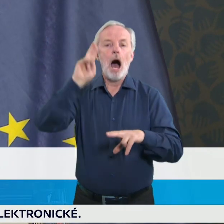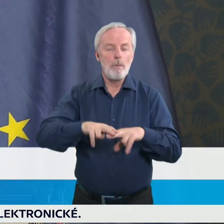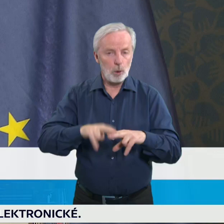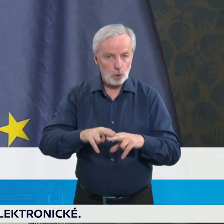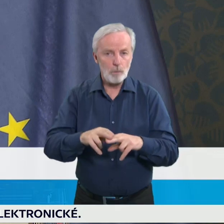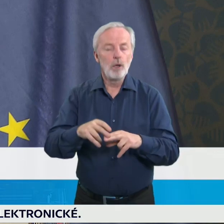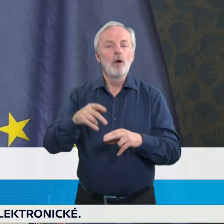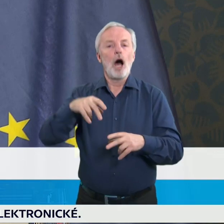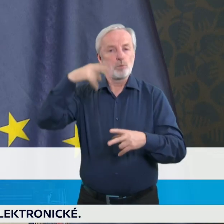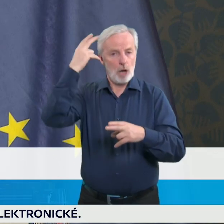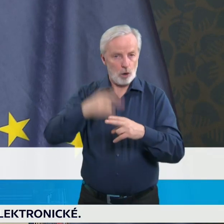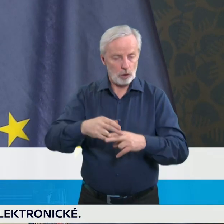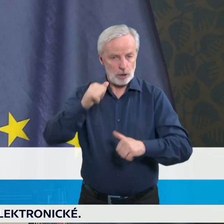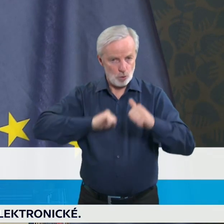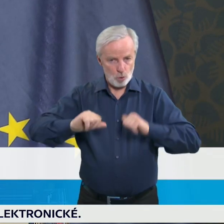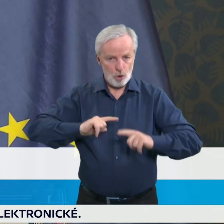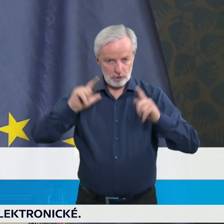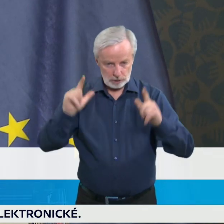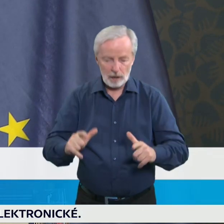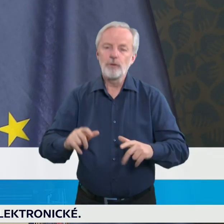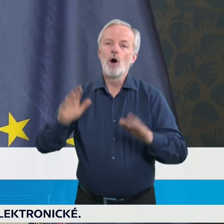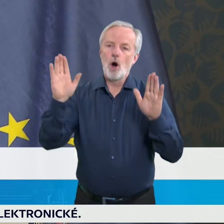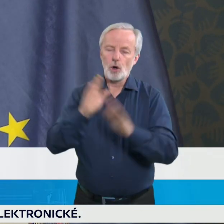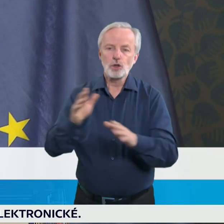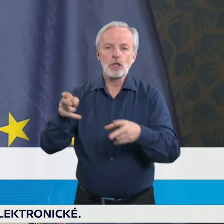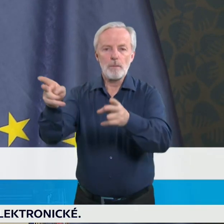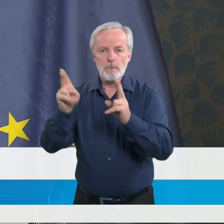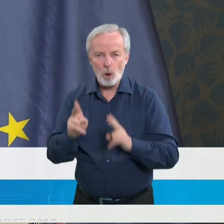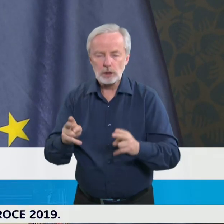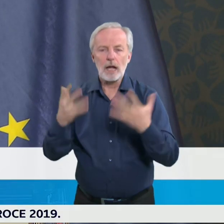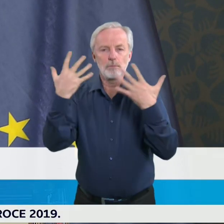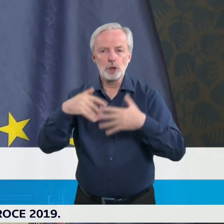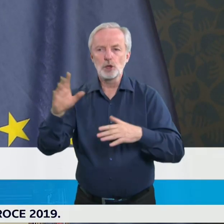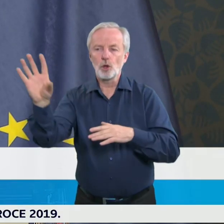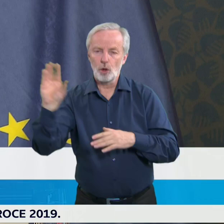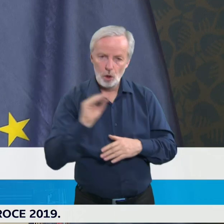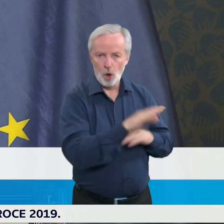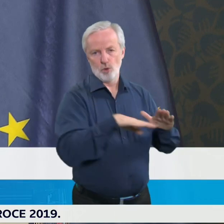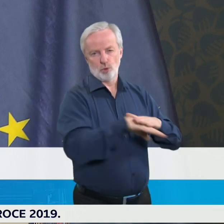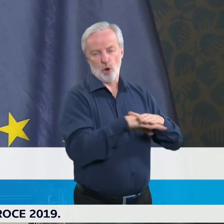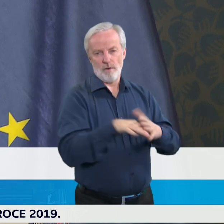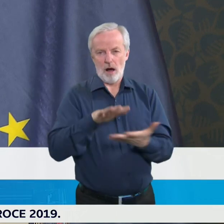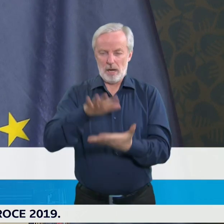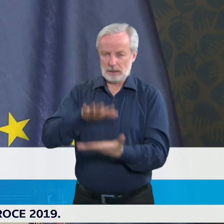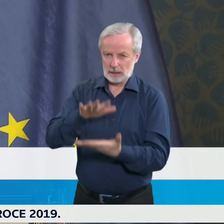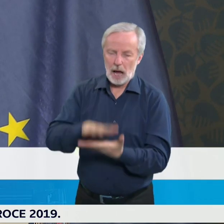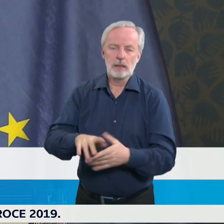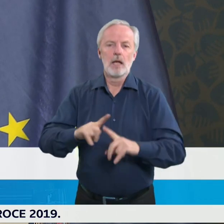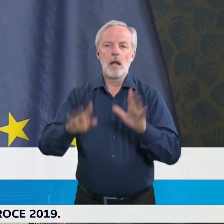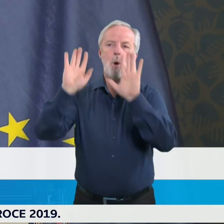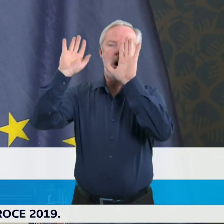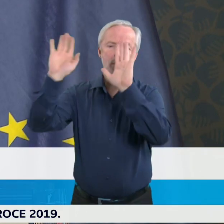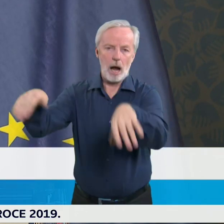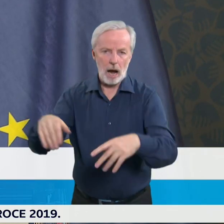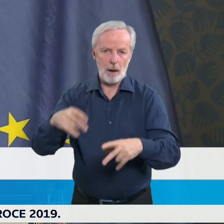o dalším postupu, tak ho zhodnotíme, rozhodneme se tak, aby byly tyto materiály nebo